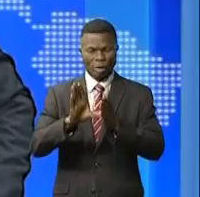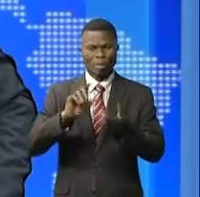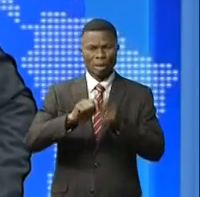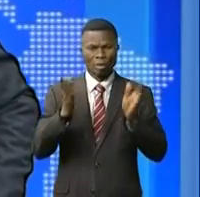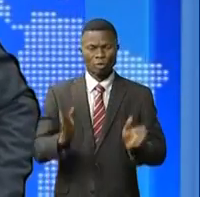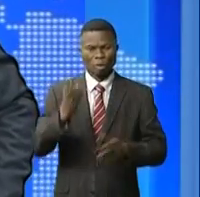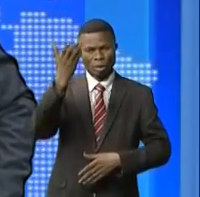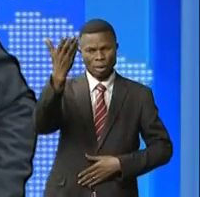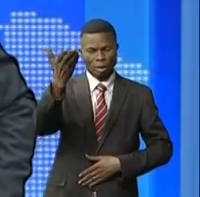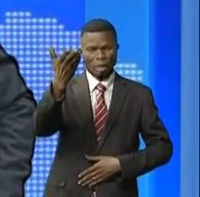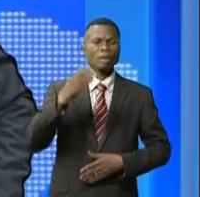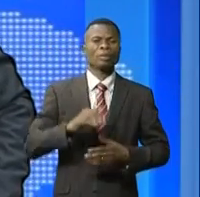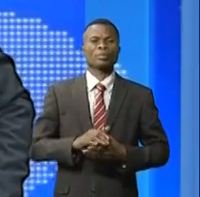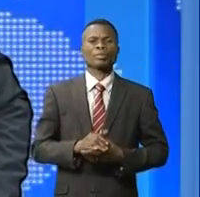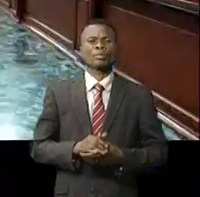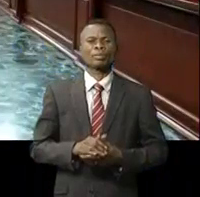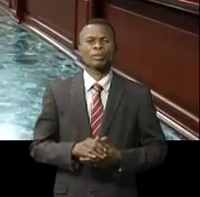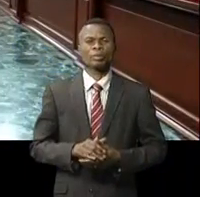Patrick Michel Moukoui.